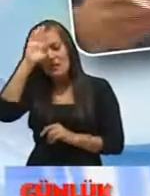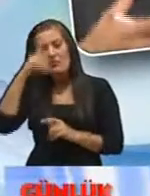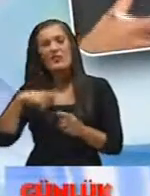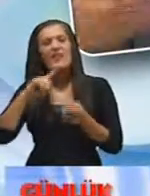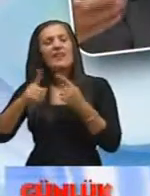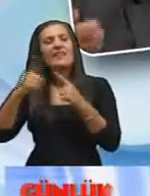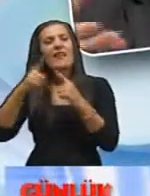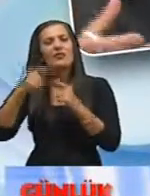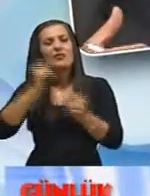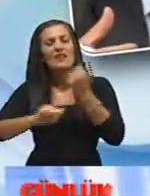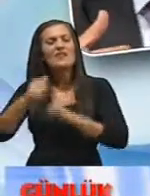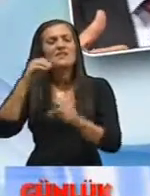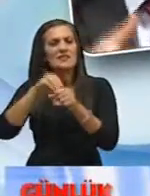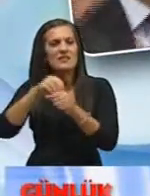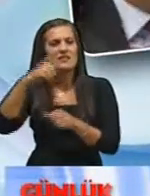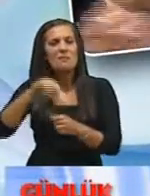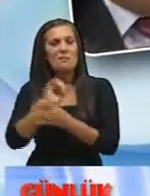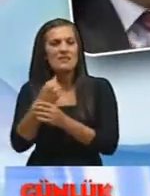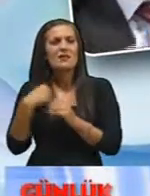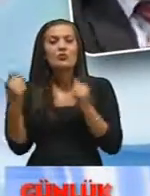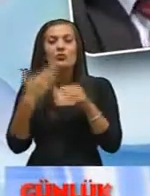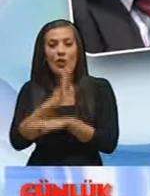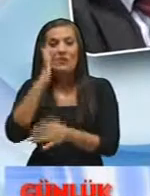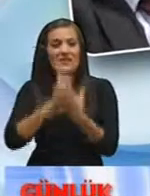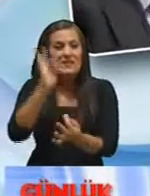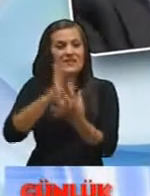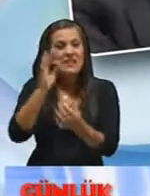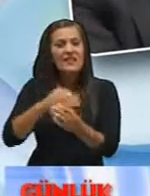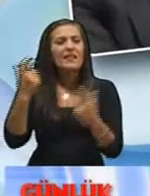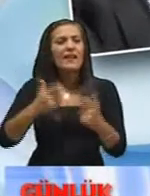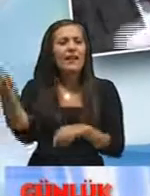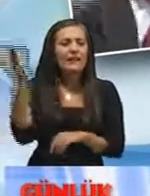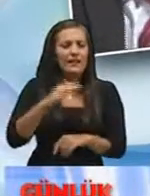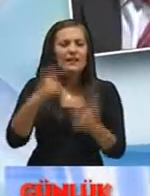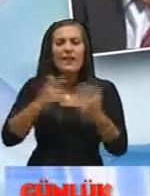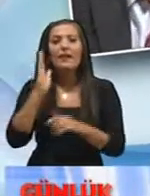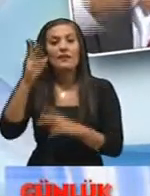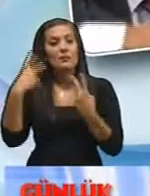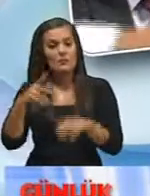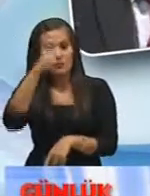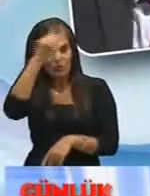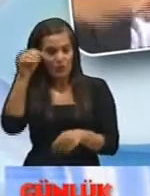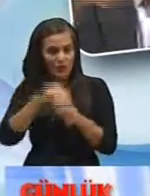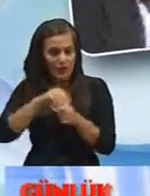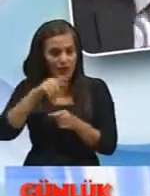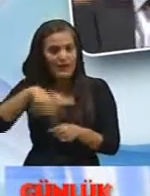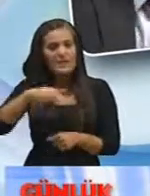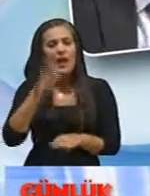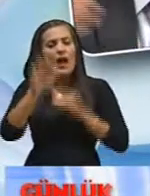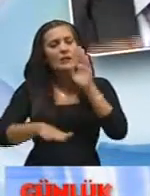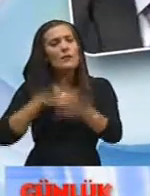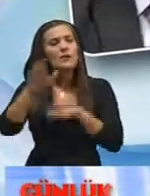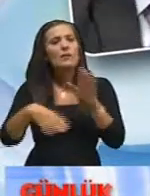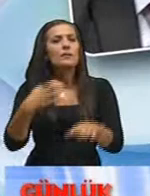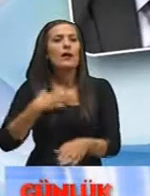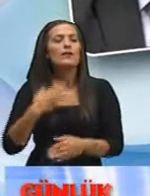Bir su profesörü Bir meslektaş Doğru insanların Nerelere getirildiğinde Nerelere gidebileceği Türkiye'nin Bence adım adım